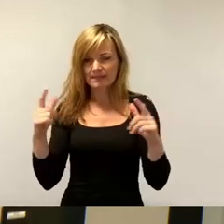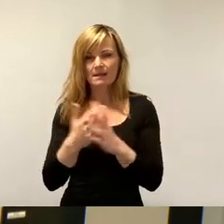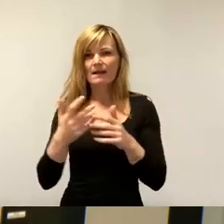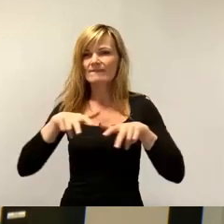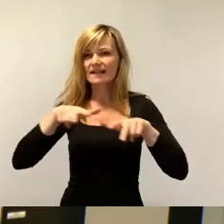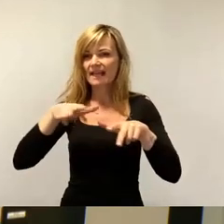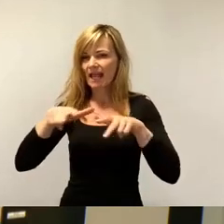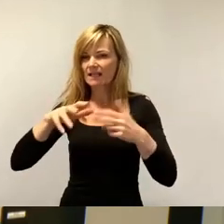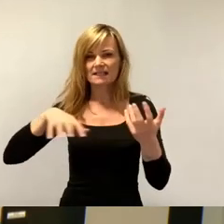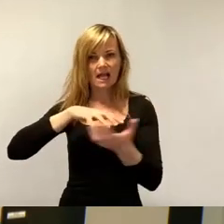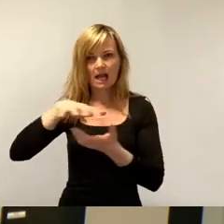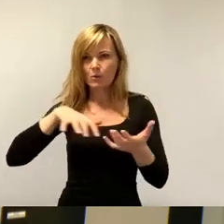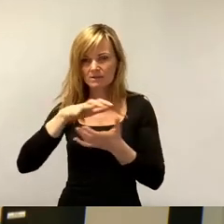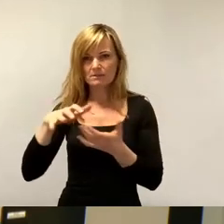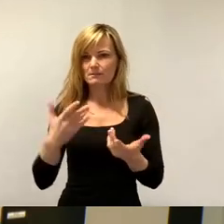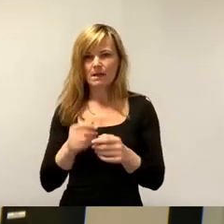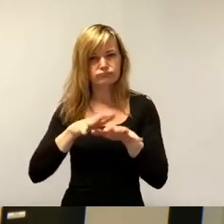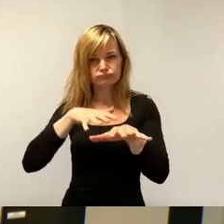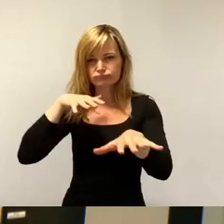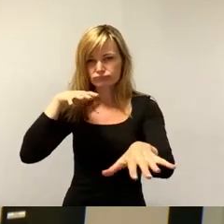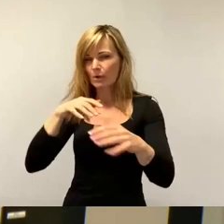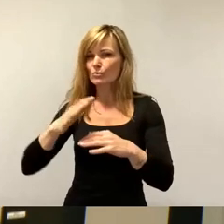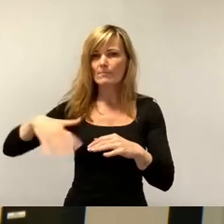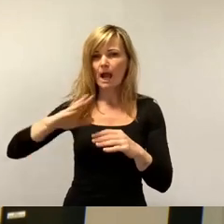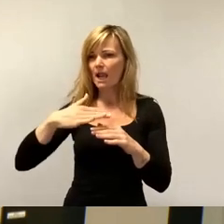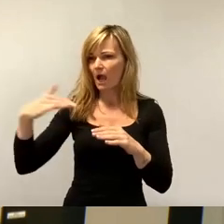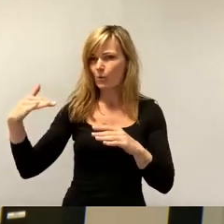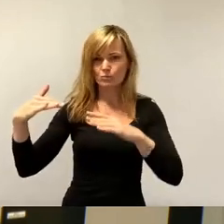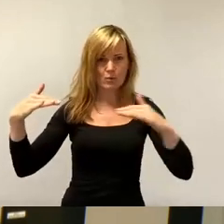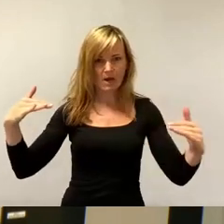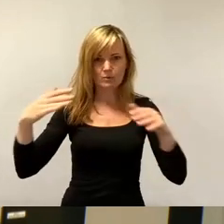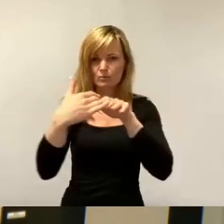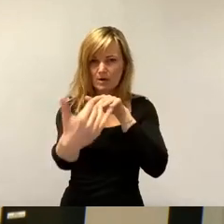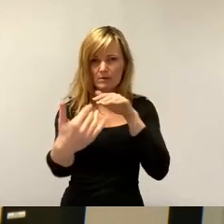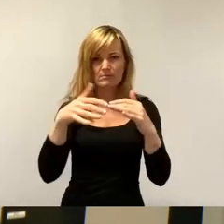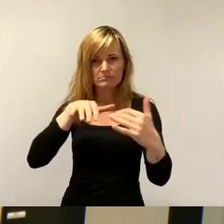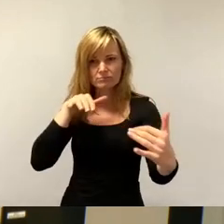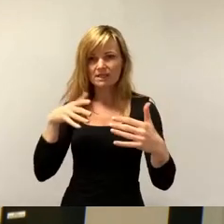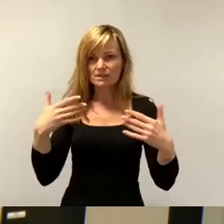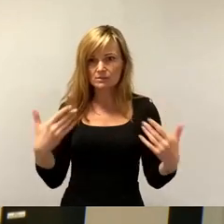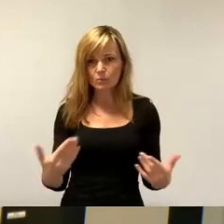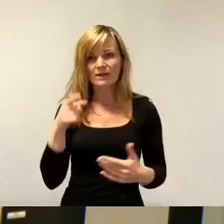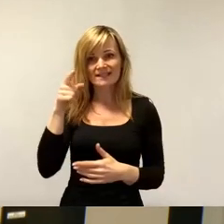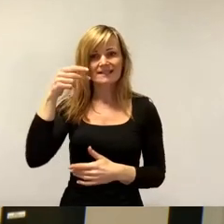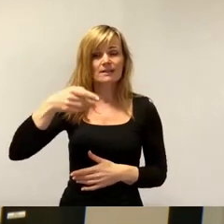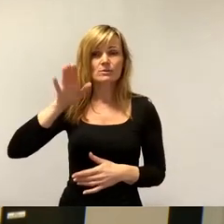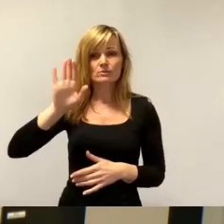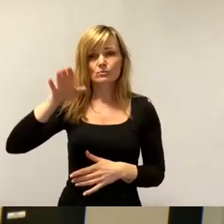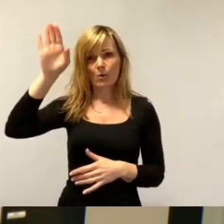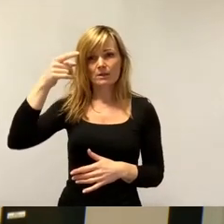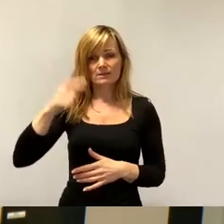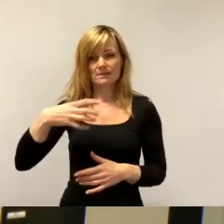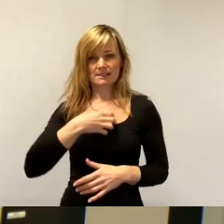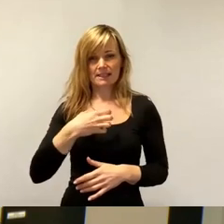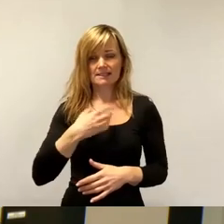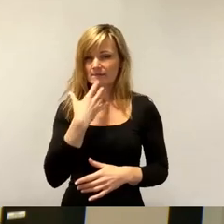Übersplutung mit Autos in allen Nebenstraßen, das ist das, was man im Dresdner Norden nicht haben möchte. Deshalb hat unser Antrag